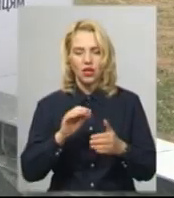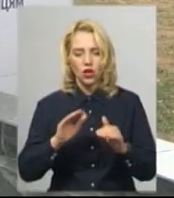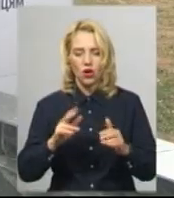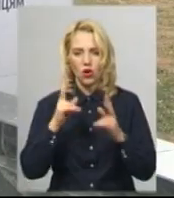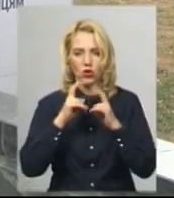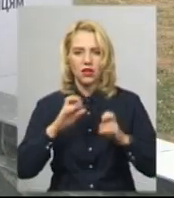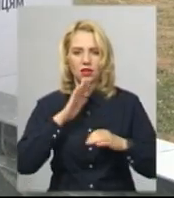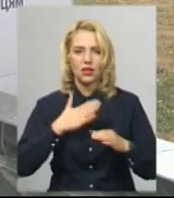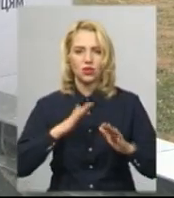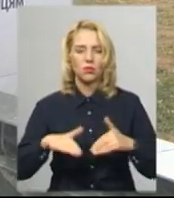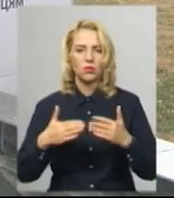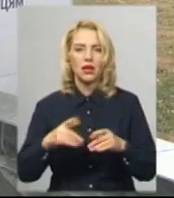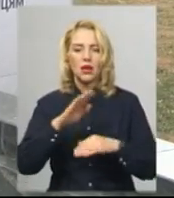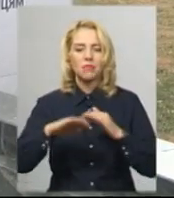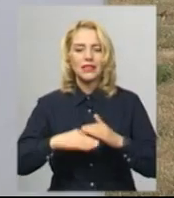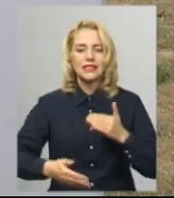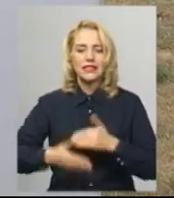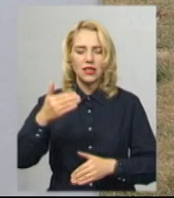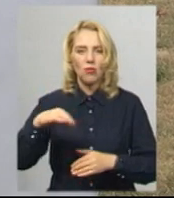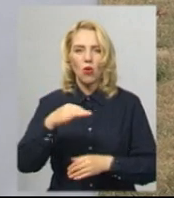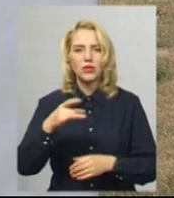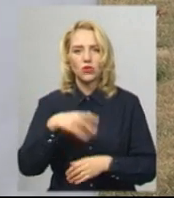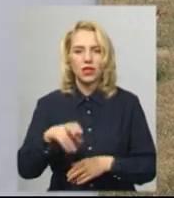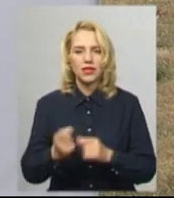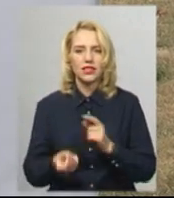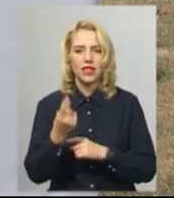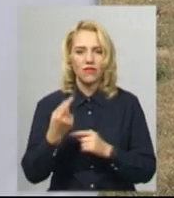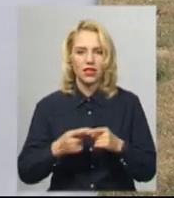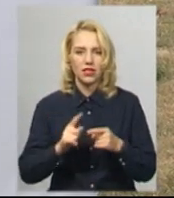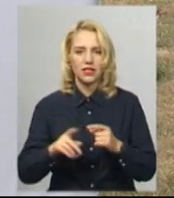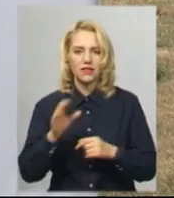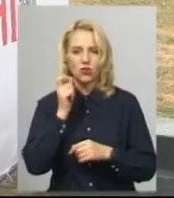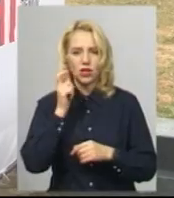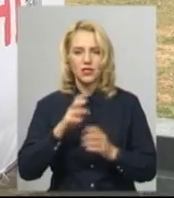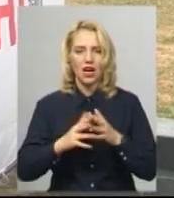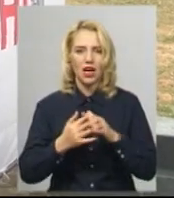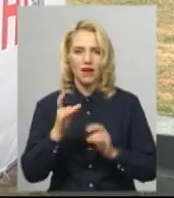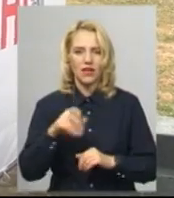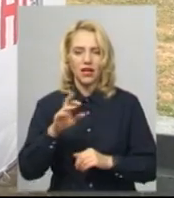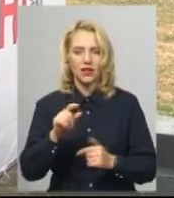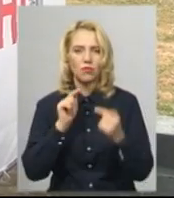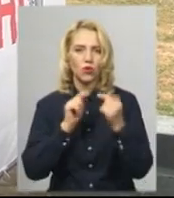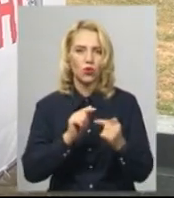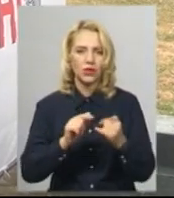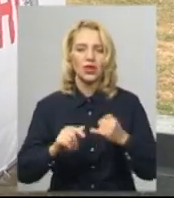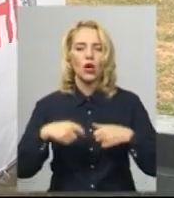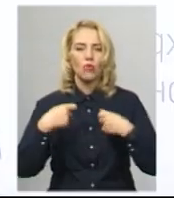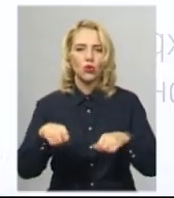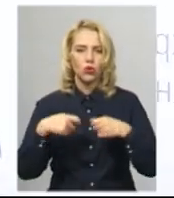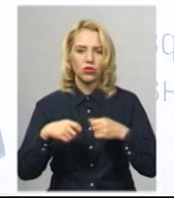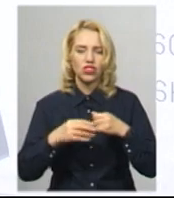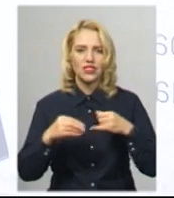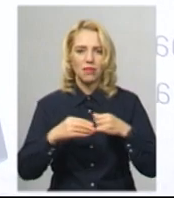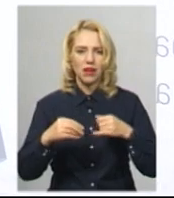Тим часом під стінами обласної ради з'явився намець всеукраїнської аграрної ради, де збирали підписи проти продажу землі іноземцям. На момент